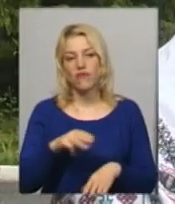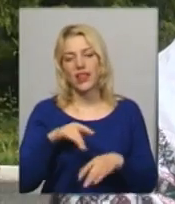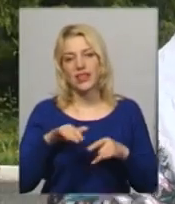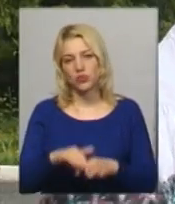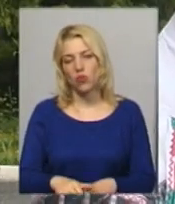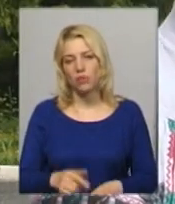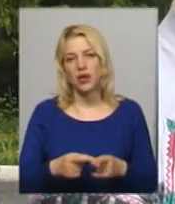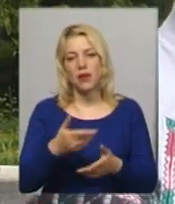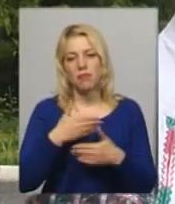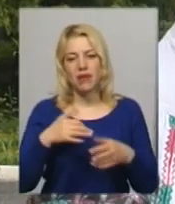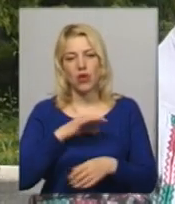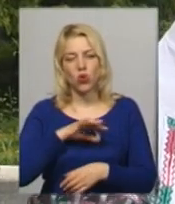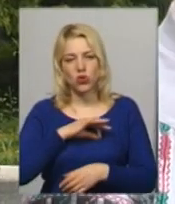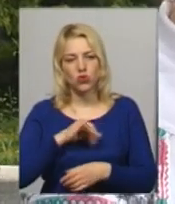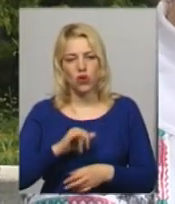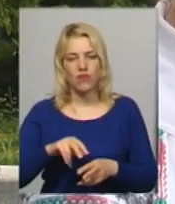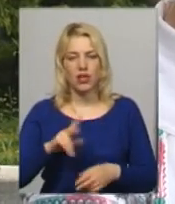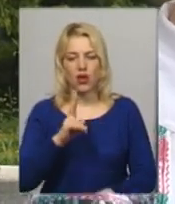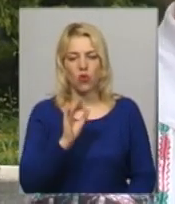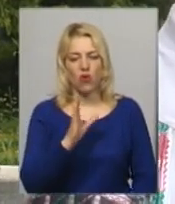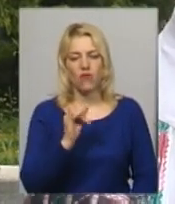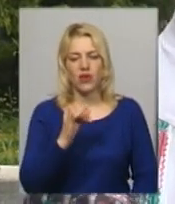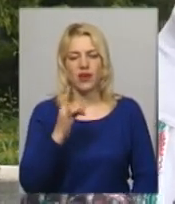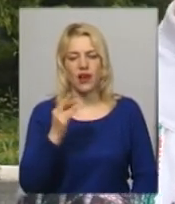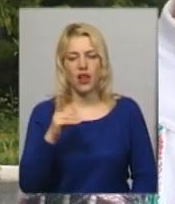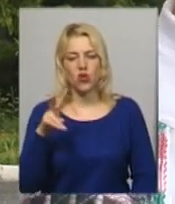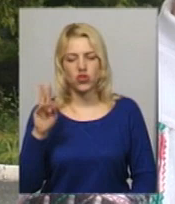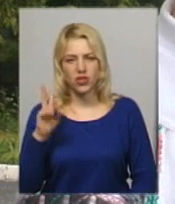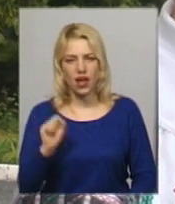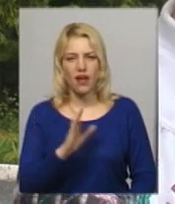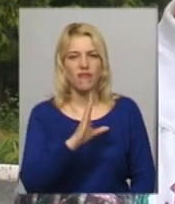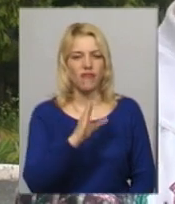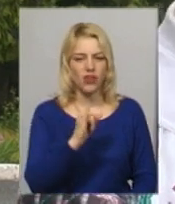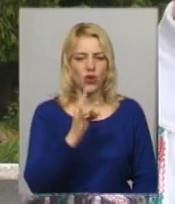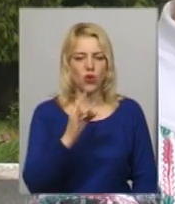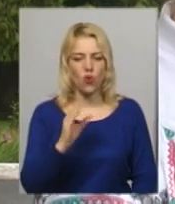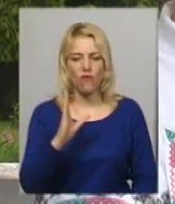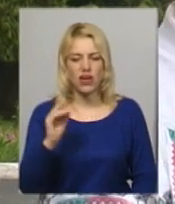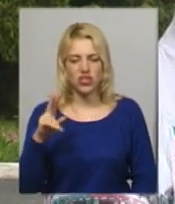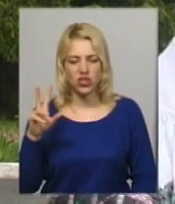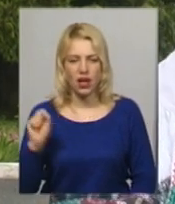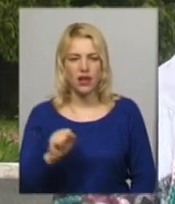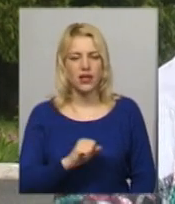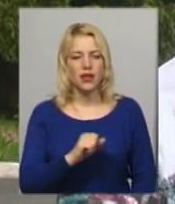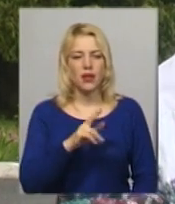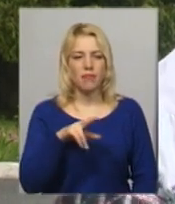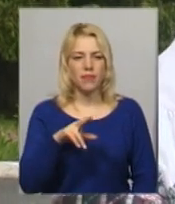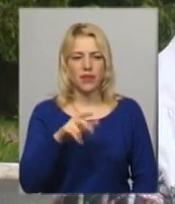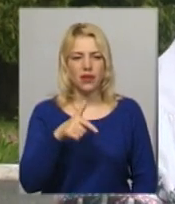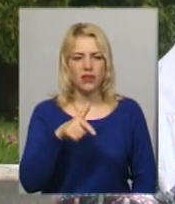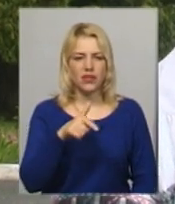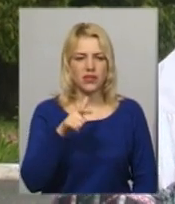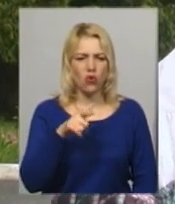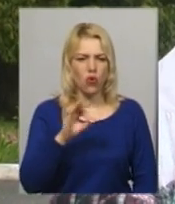Ми використовували коварялечку, такий як елемент, вірьовечку, падебаску, реліве.